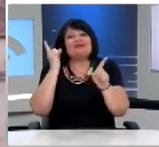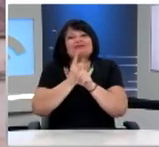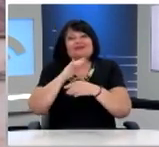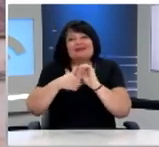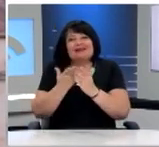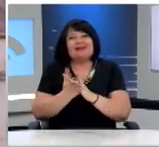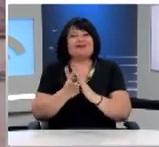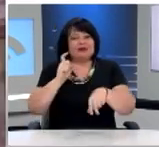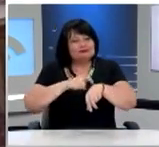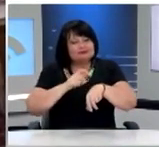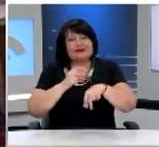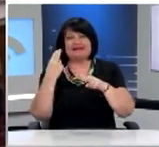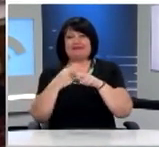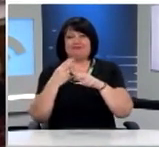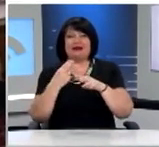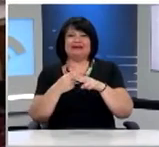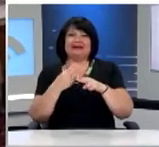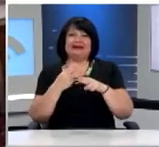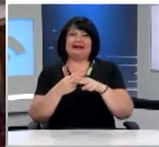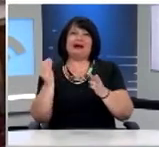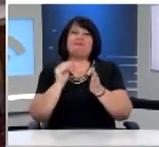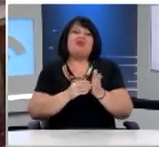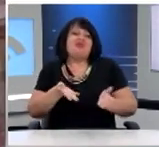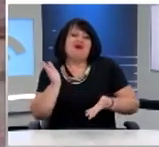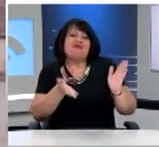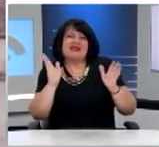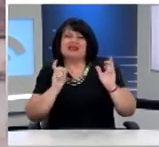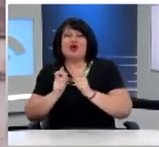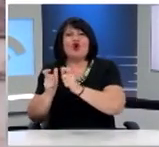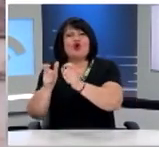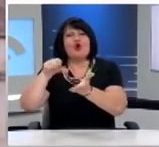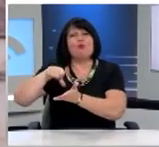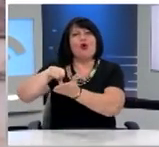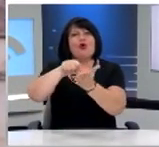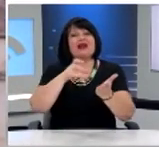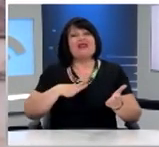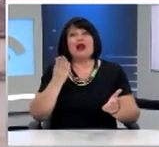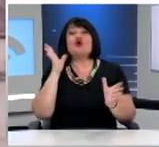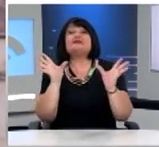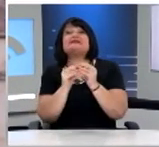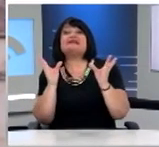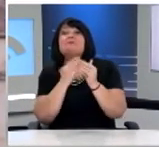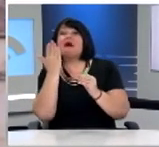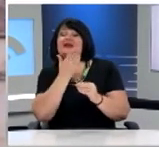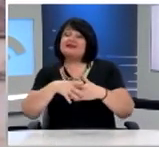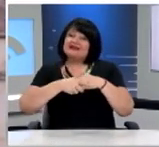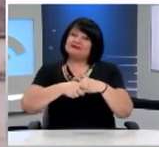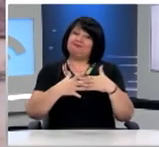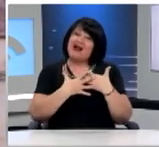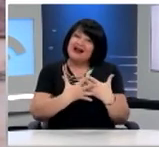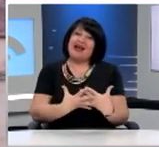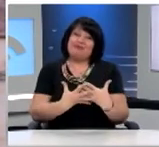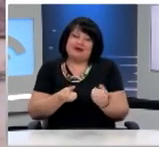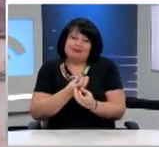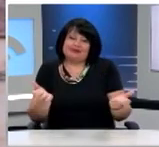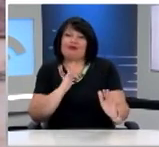και τρέχουσας επιχειρότητος Επιστρέφοντας στους τόπους σας Θέλουμε να μεταφέρετε στους συμμαθητές σας Το χαιρετισμό μας, την αγάπη μας Αλλά